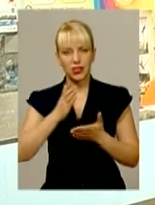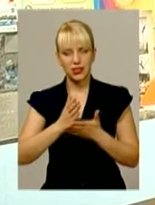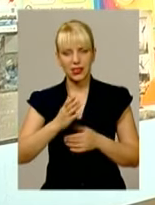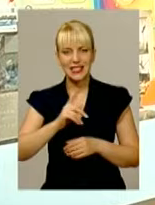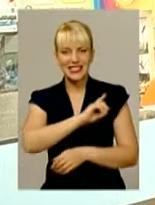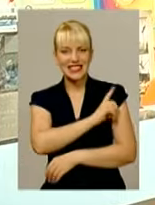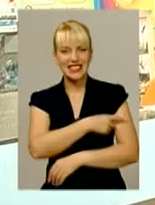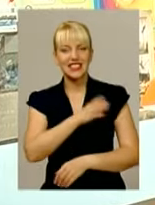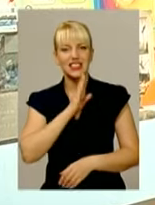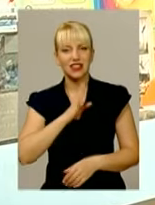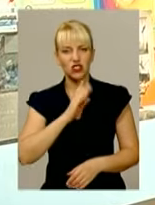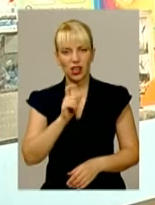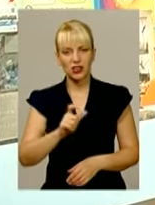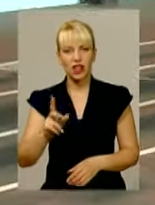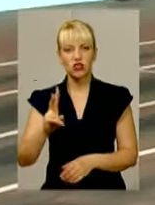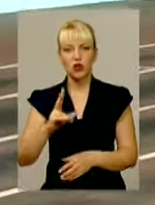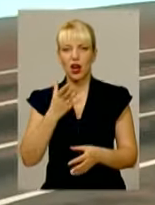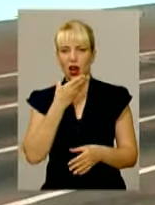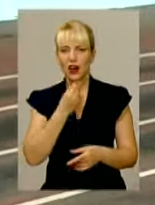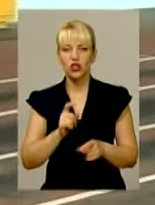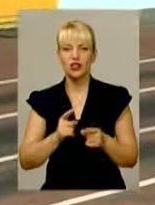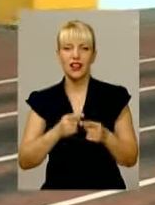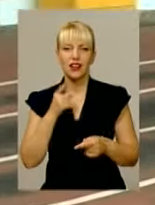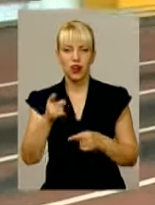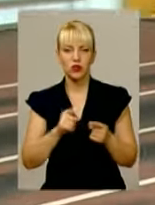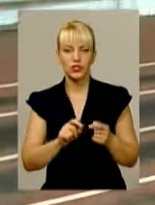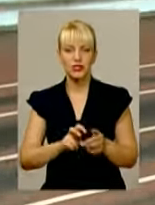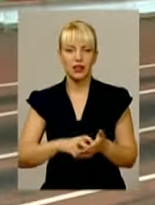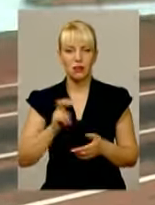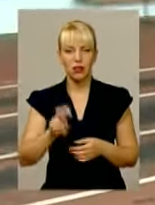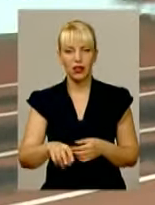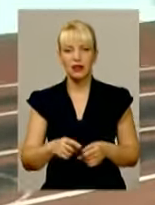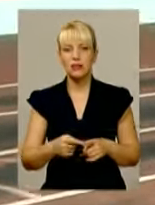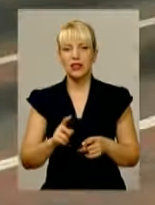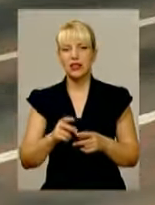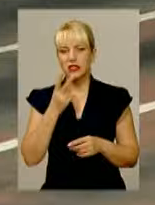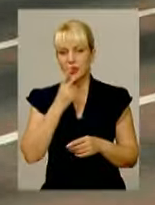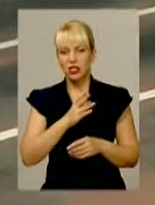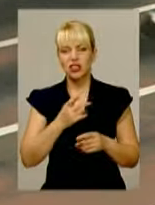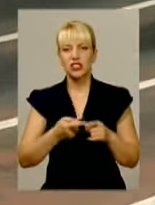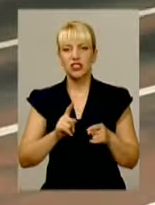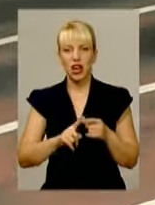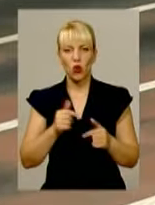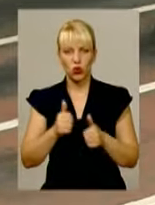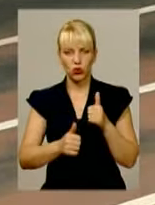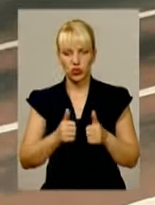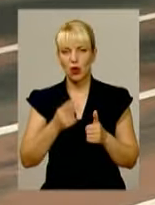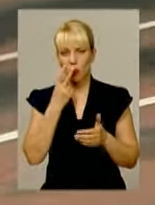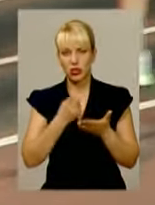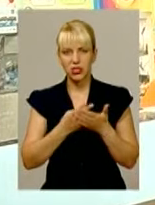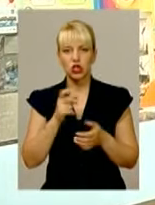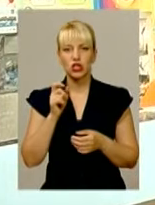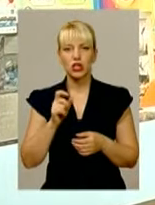дівочки, які також далеко стрибають. Незважаючи на запеклу конкуренцію, Марині вдалося показати найкращий результат і здобути золоту